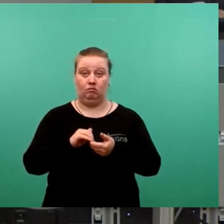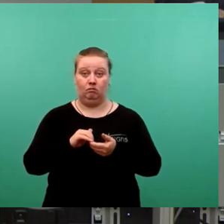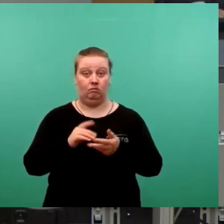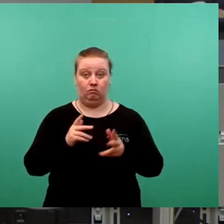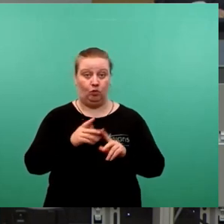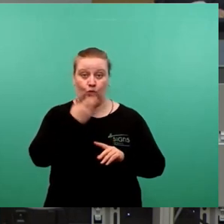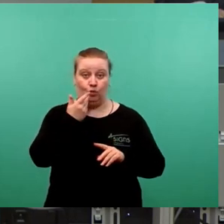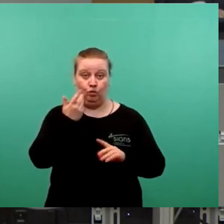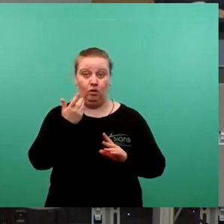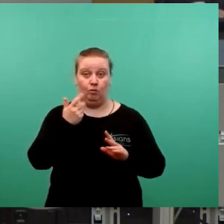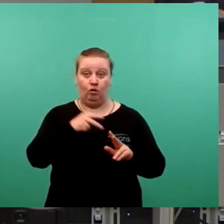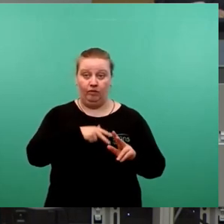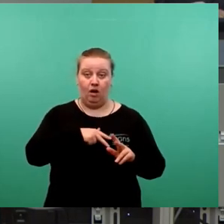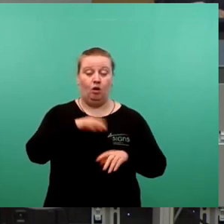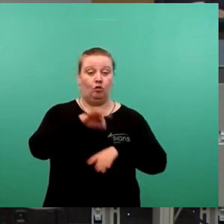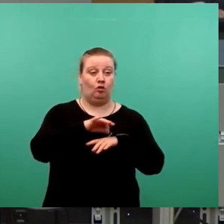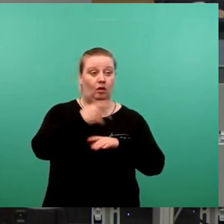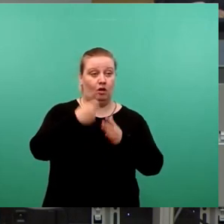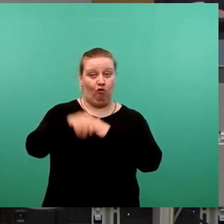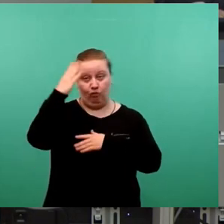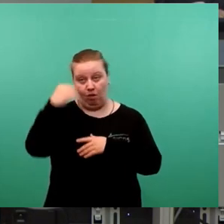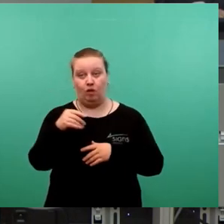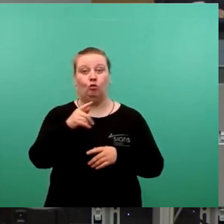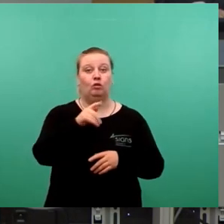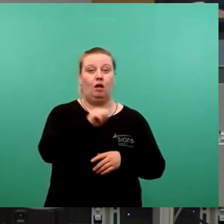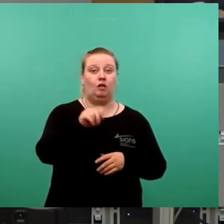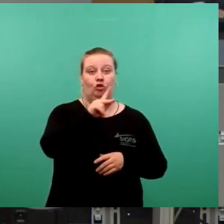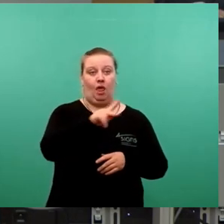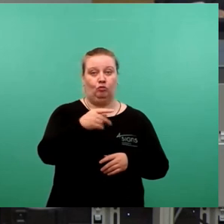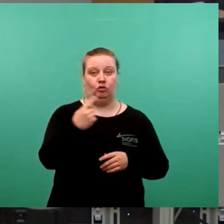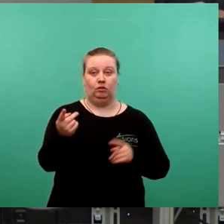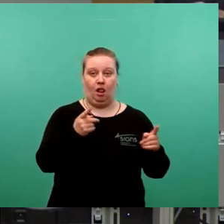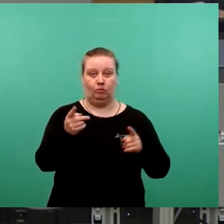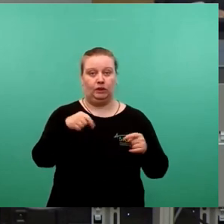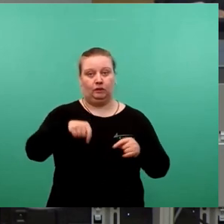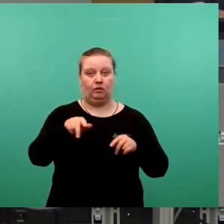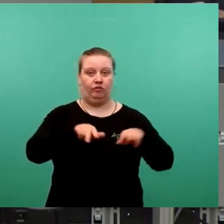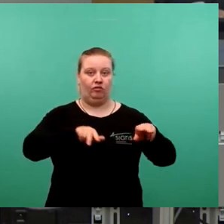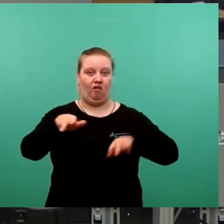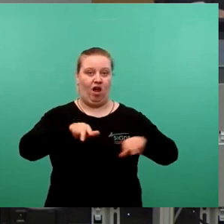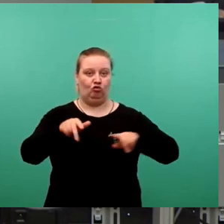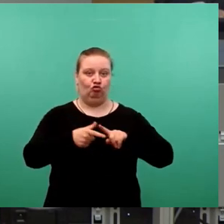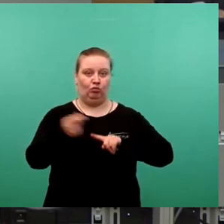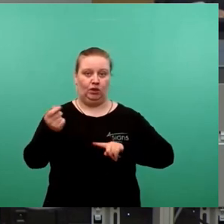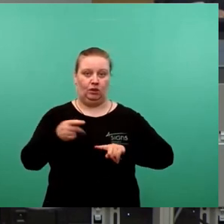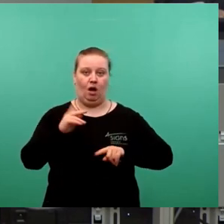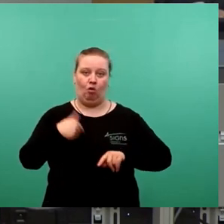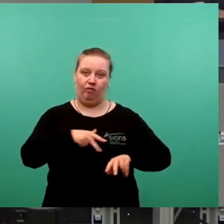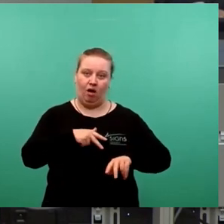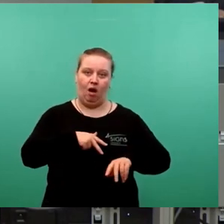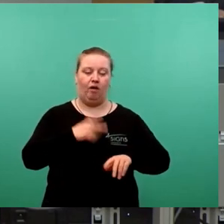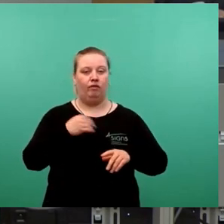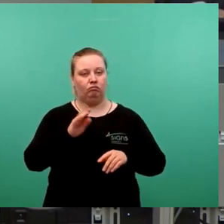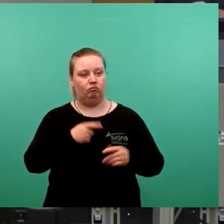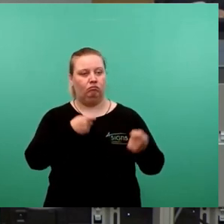und-DIE dem Frau Dr. Kaufmann und Anne-Kathrin Kleppsch werden an dieser Verwaltungsspitze die Ansprechpartnerinnen